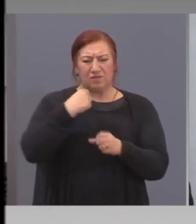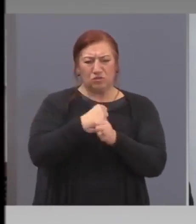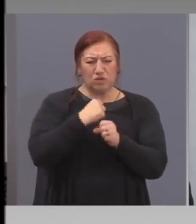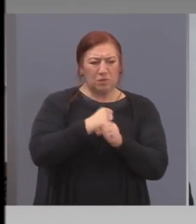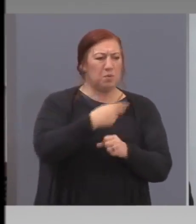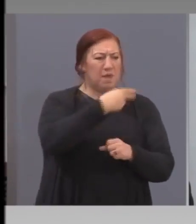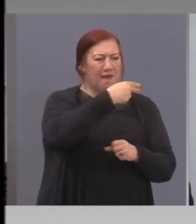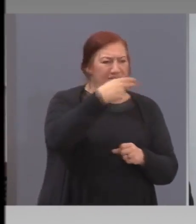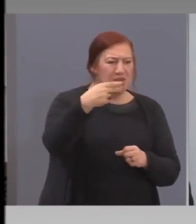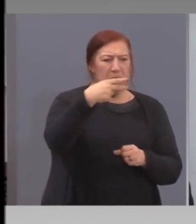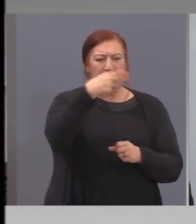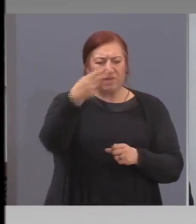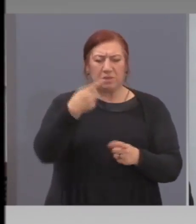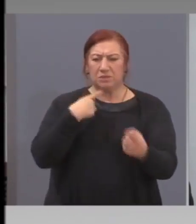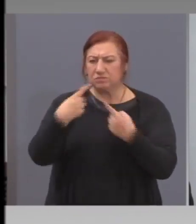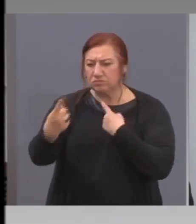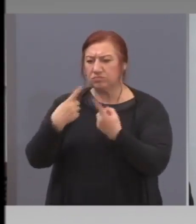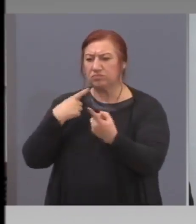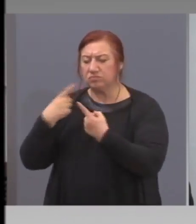човек по човек.